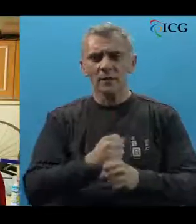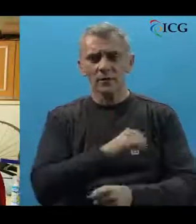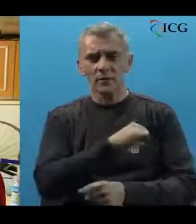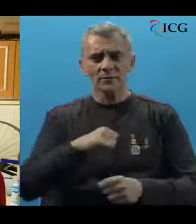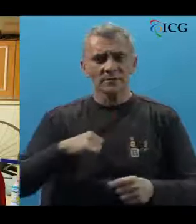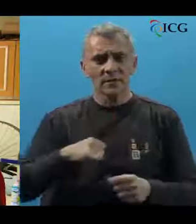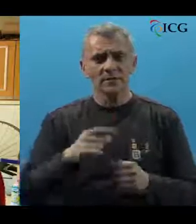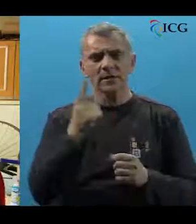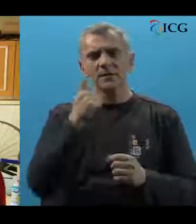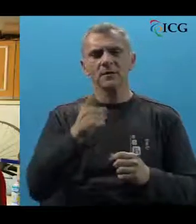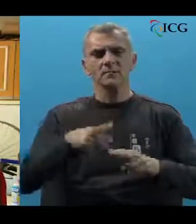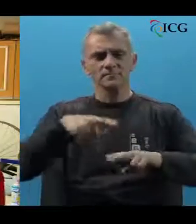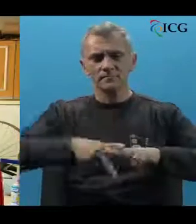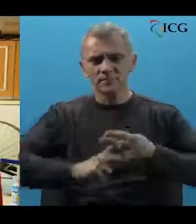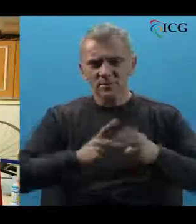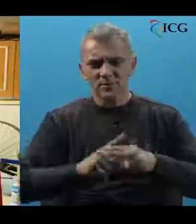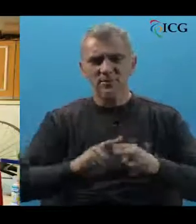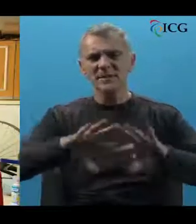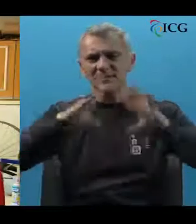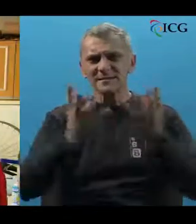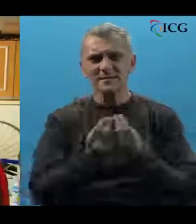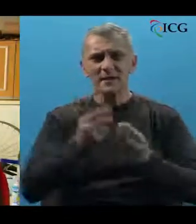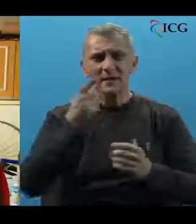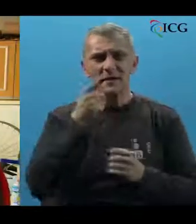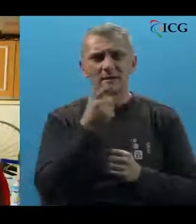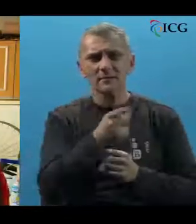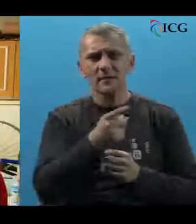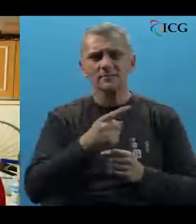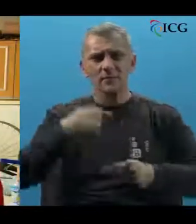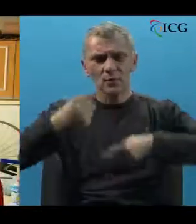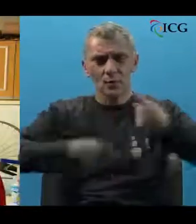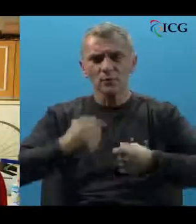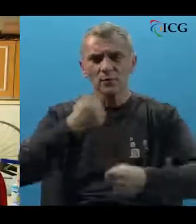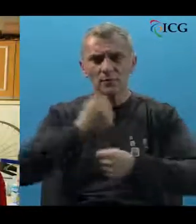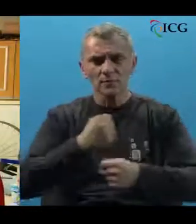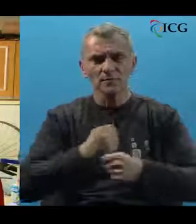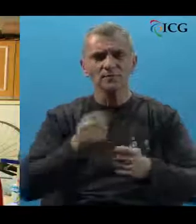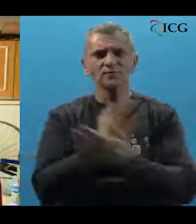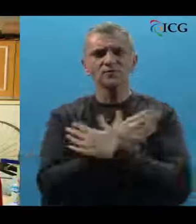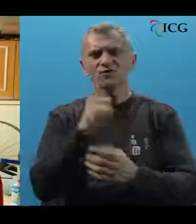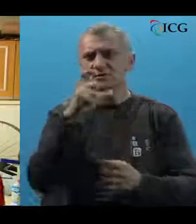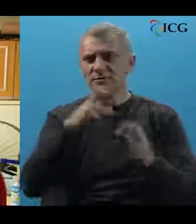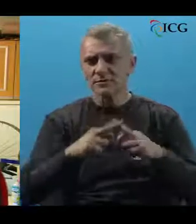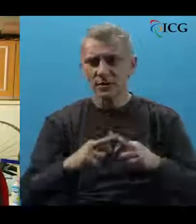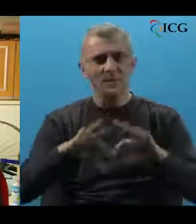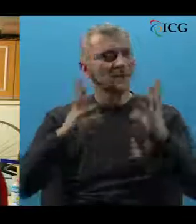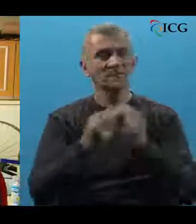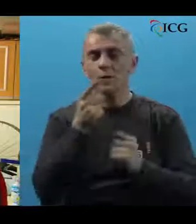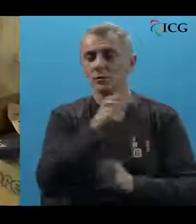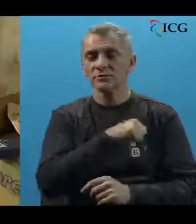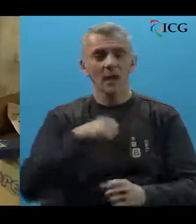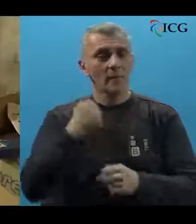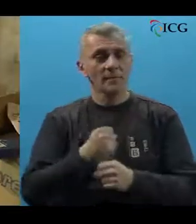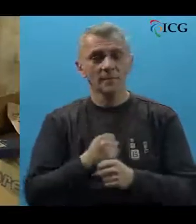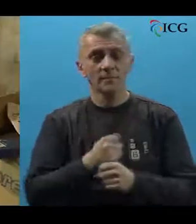I strojeve, sve te ravnanje točkova, žica, sve to radi on sam.